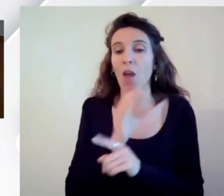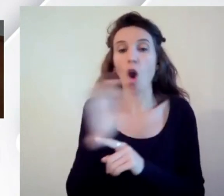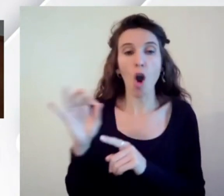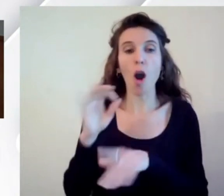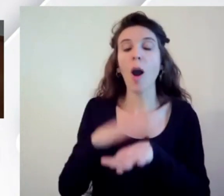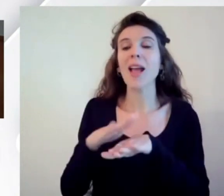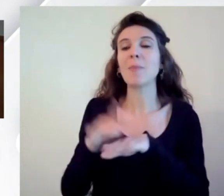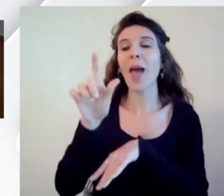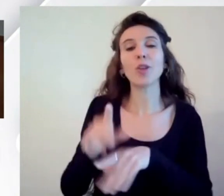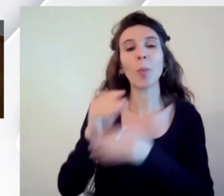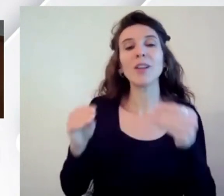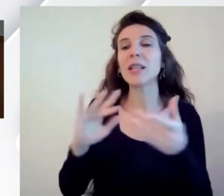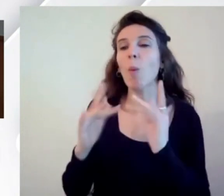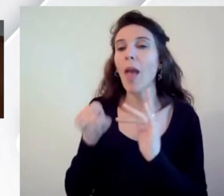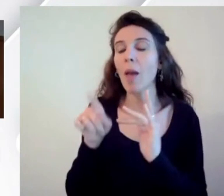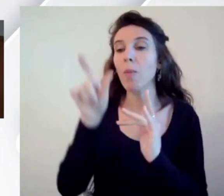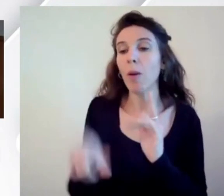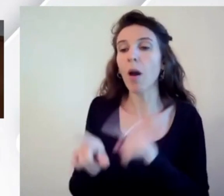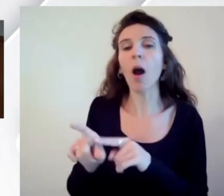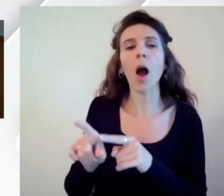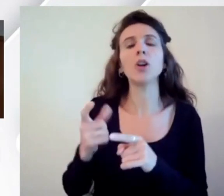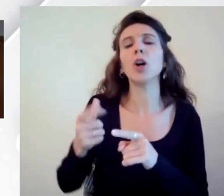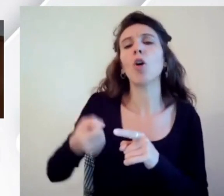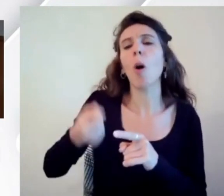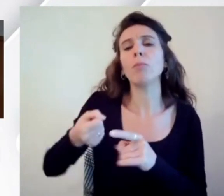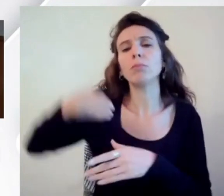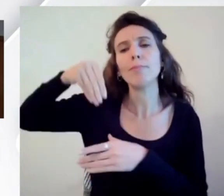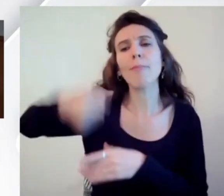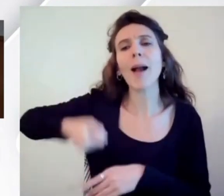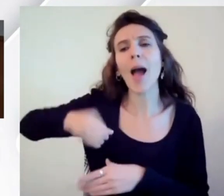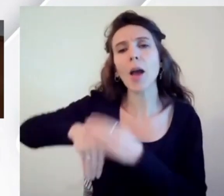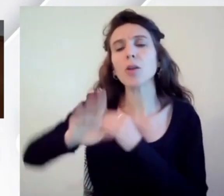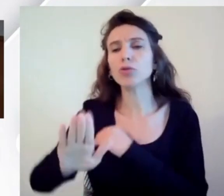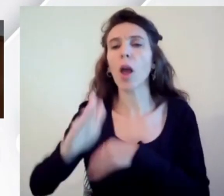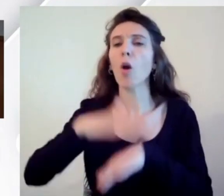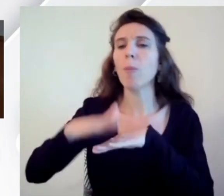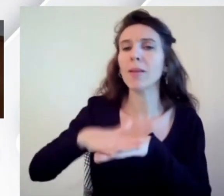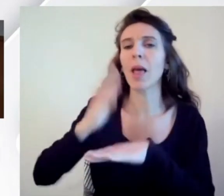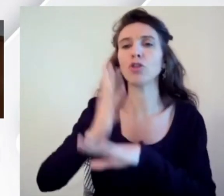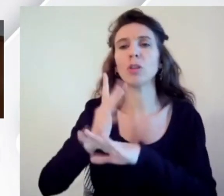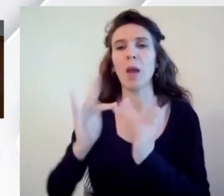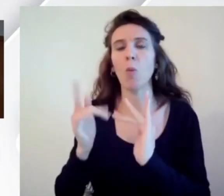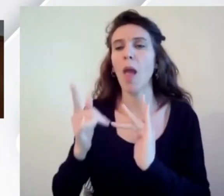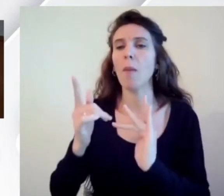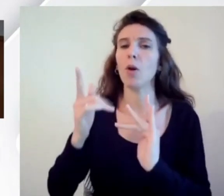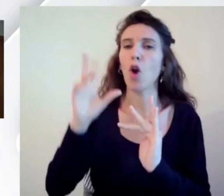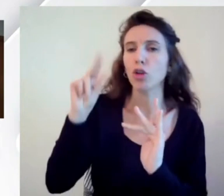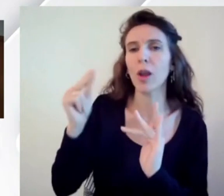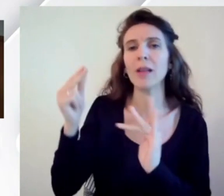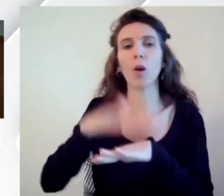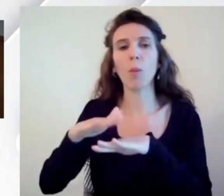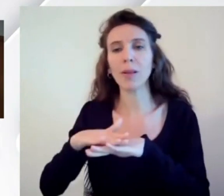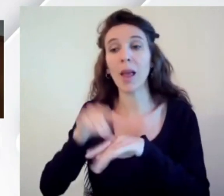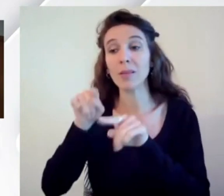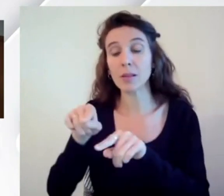qualche modo ha anche conoscenze e competenze di accessibilità del web se non c'è